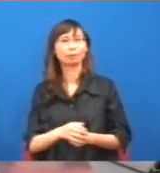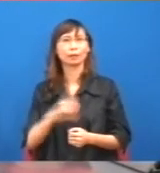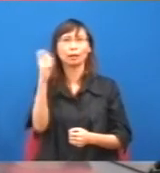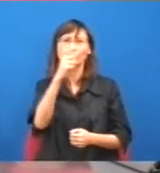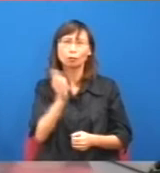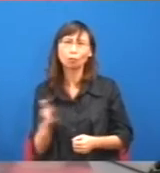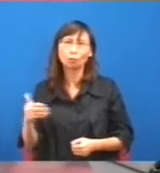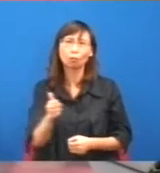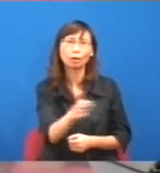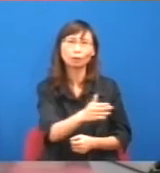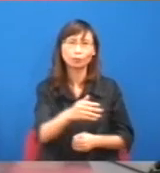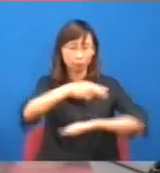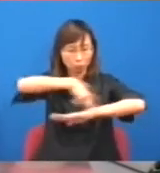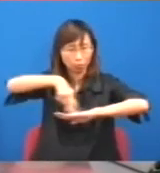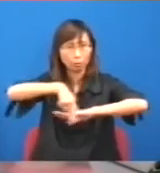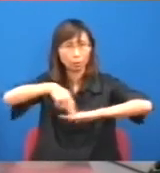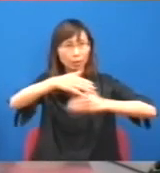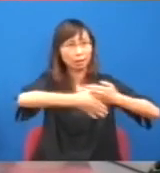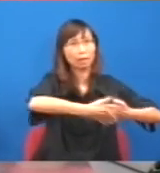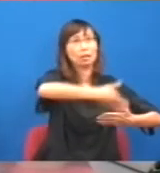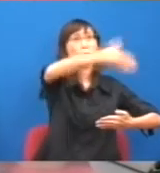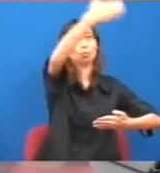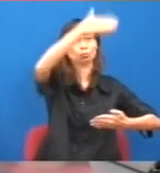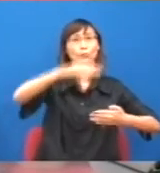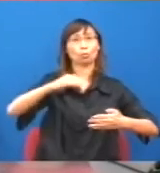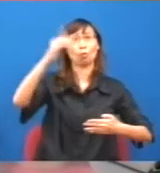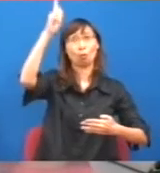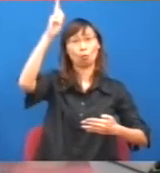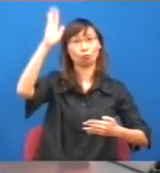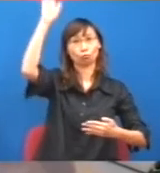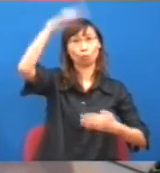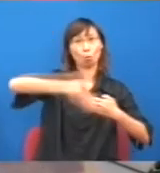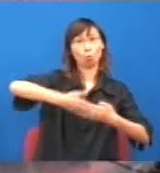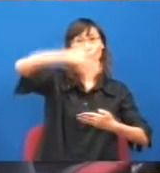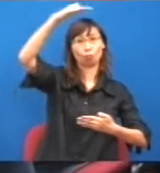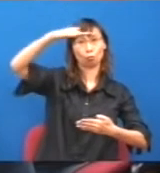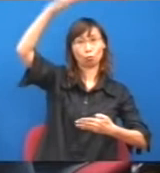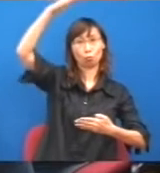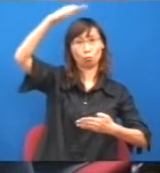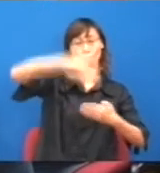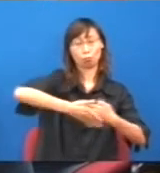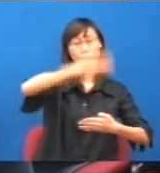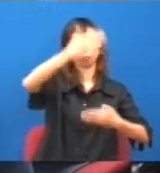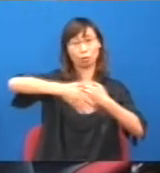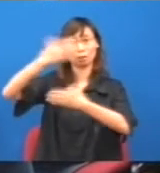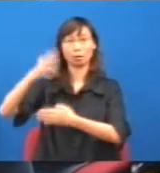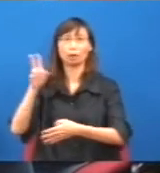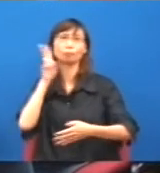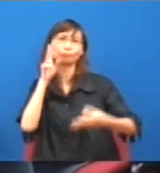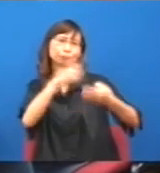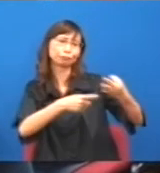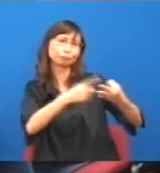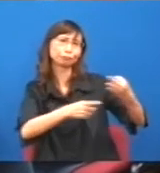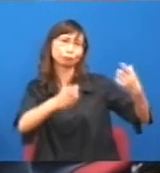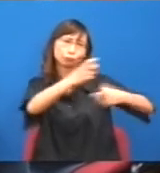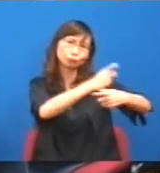建了很多摩天大廈,好像以前點票中心那裏,做,九箭也是,Mega Tower,全部